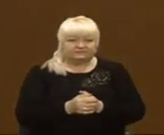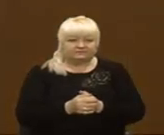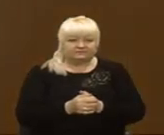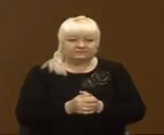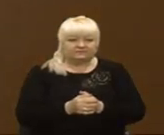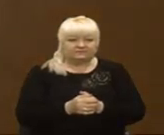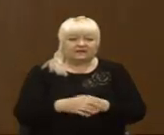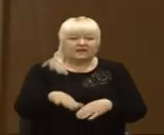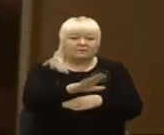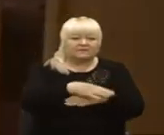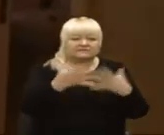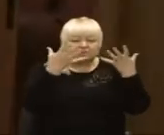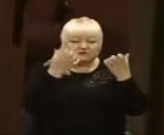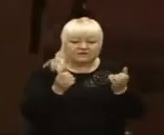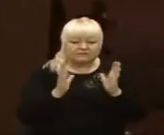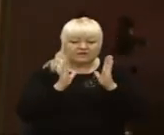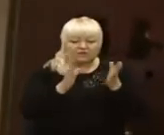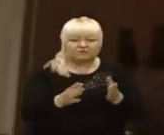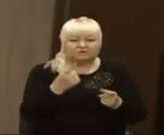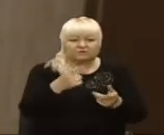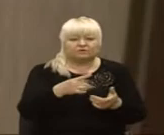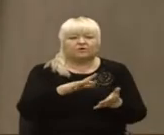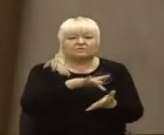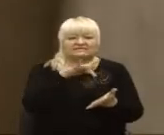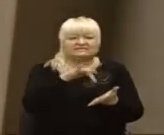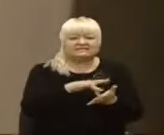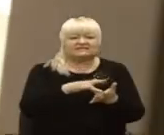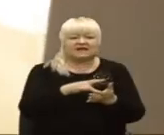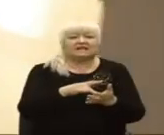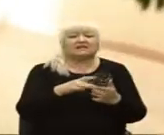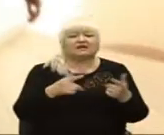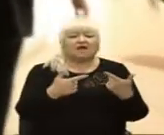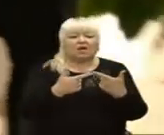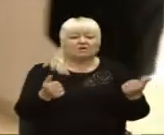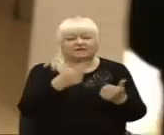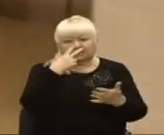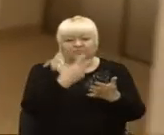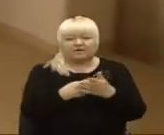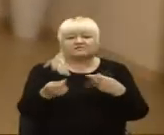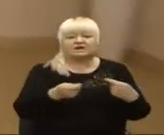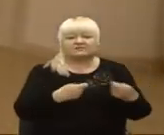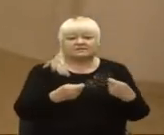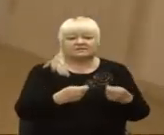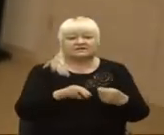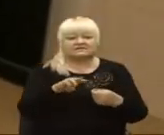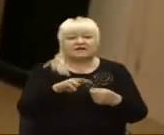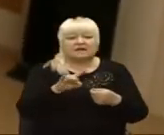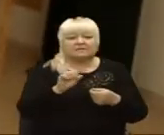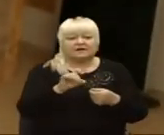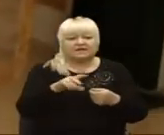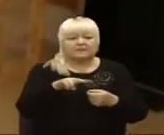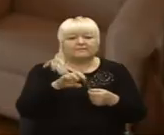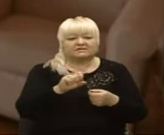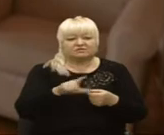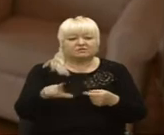Безлюдні та темні коридори в одному із центральних східницьких готелів показує його адміністраторка Марія Пастух. Номери, які у